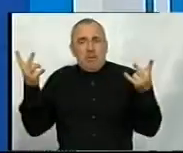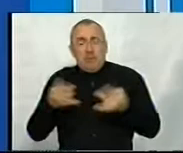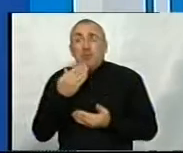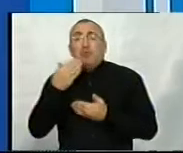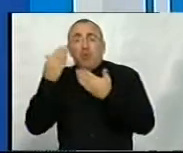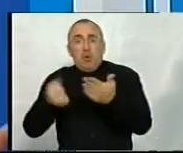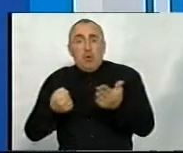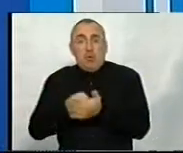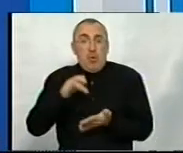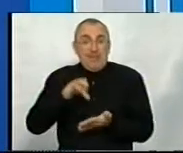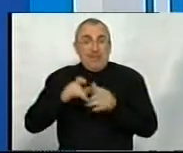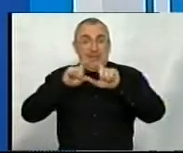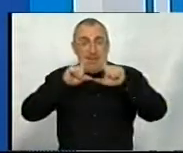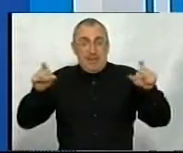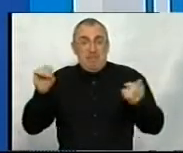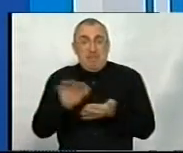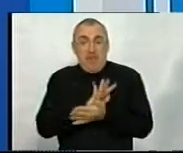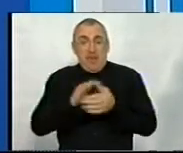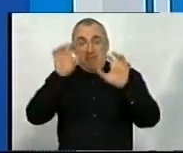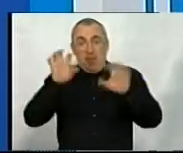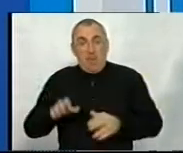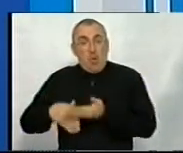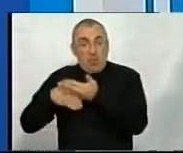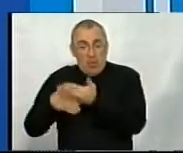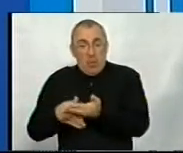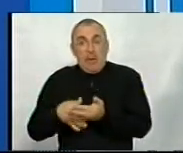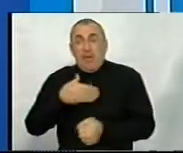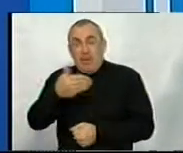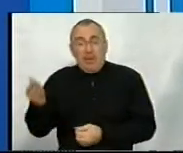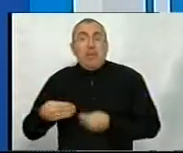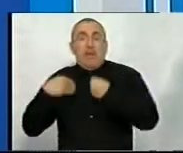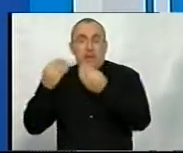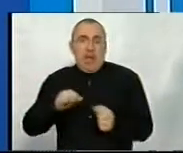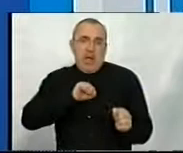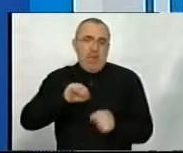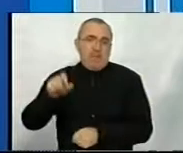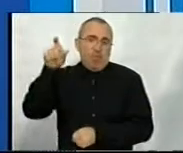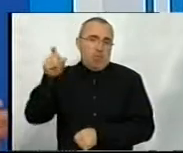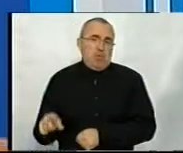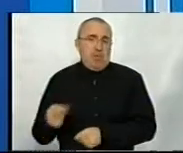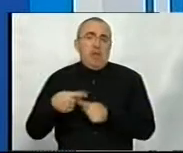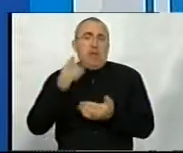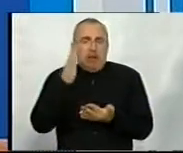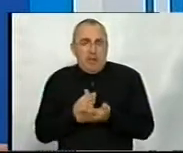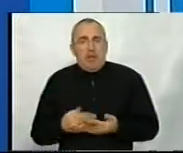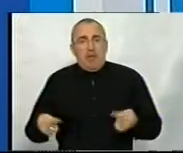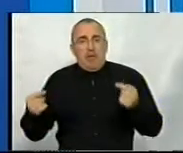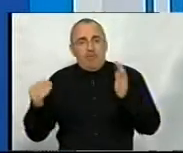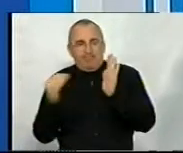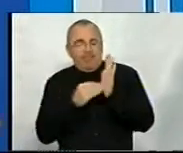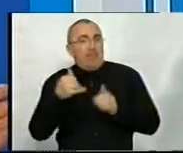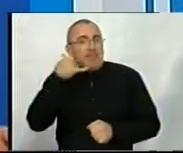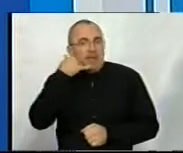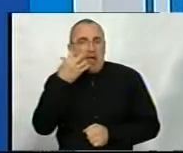звернутися до Центру відповідної безоплатної правової допомоги, та їм нададуть адвокат. Тобто, є також певні телефони